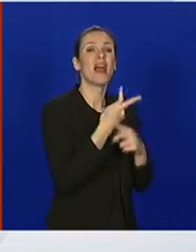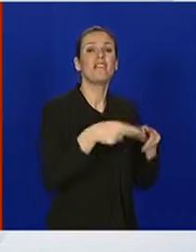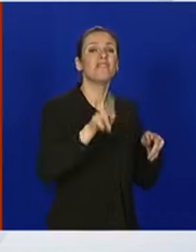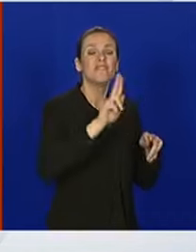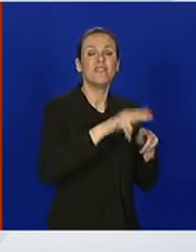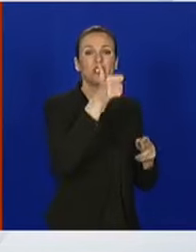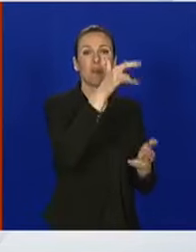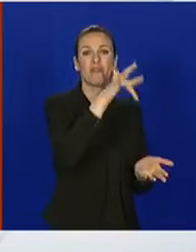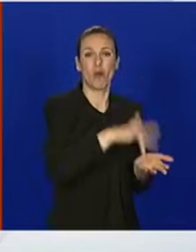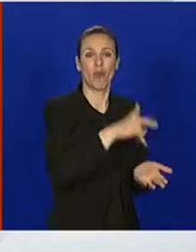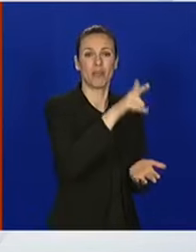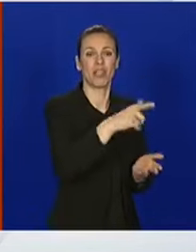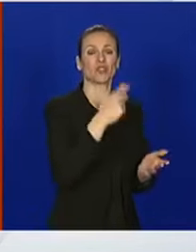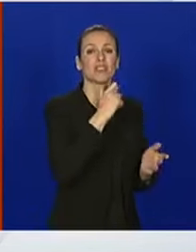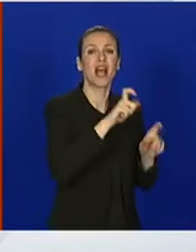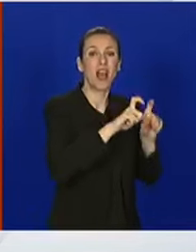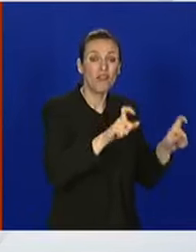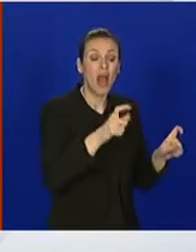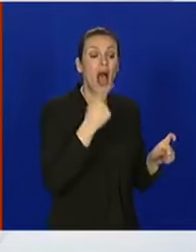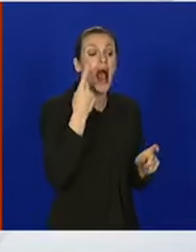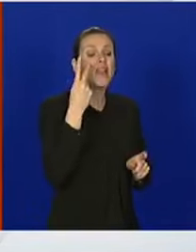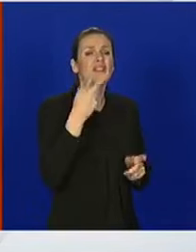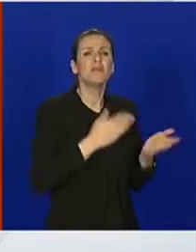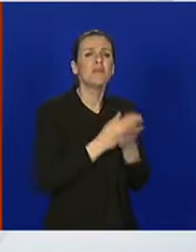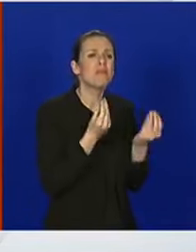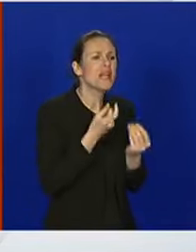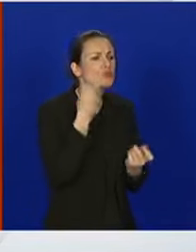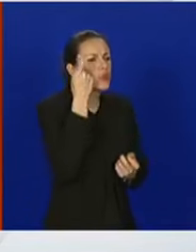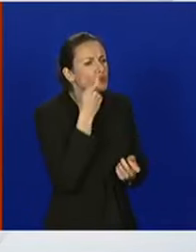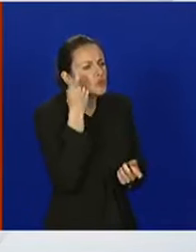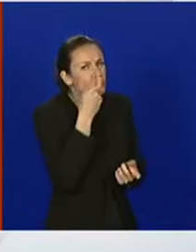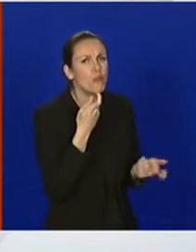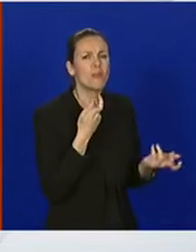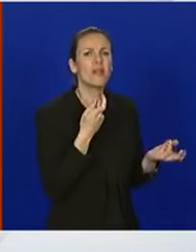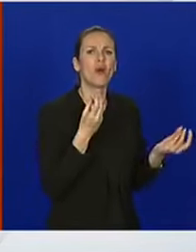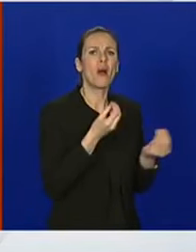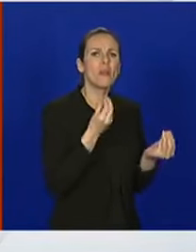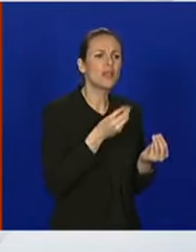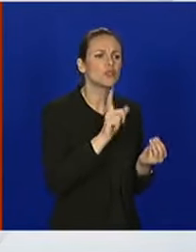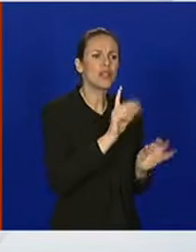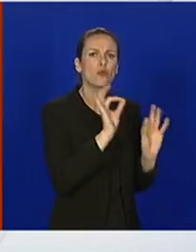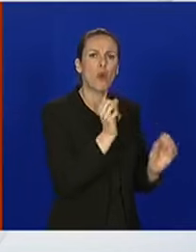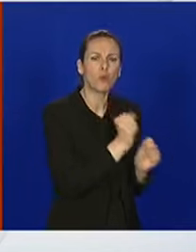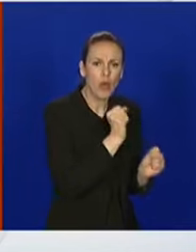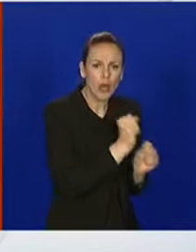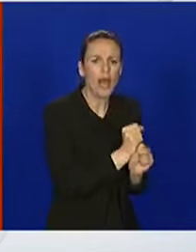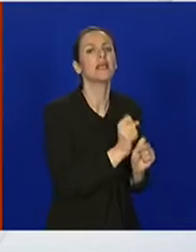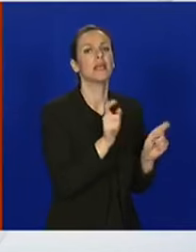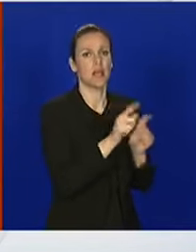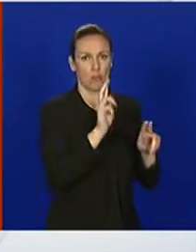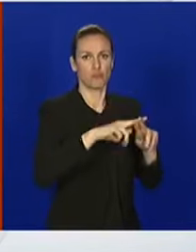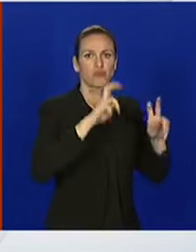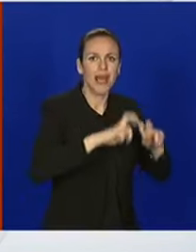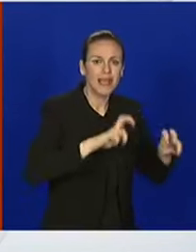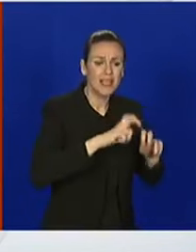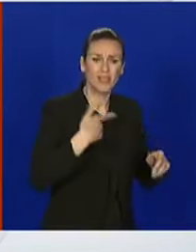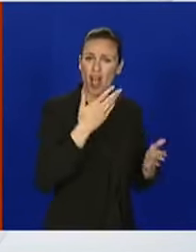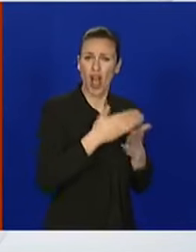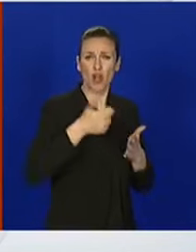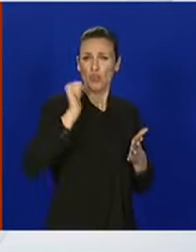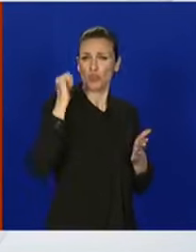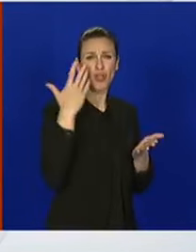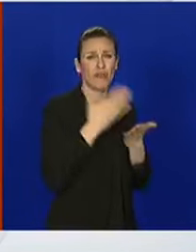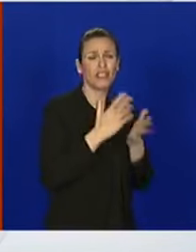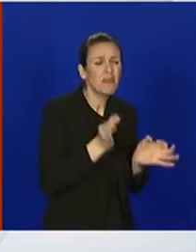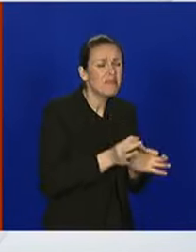institucije, rade svoj posao, ukoliko bude bilo kako ih sumlji u nekakve disfunkcionalnosti, isto će se istražiti. Ali uče sam vrlo jasno